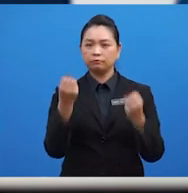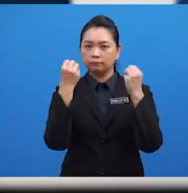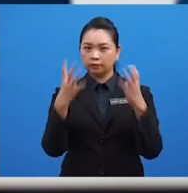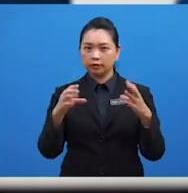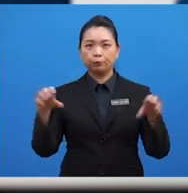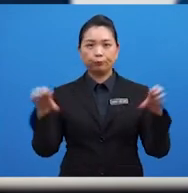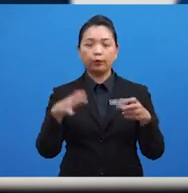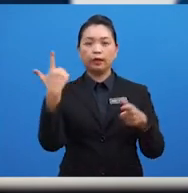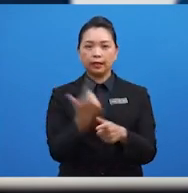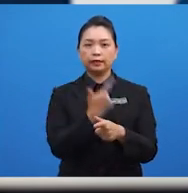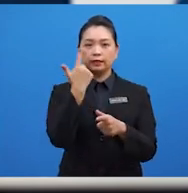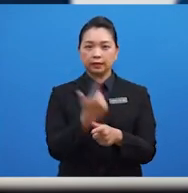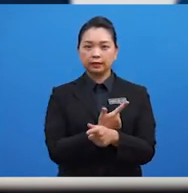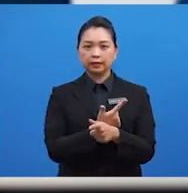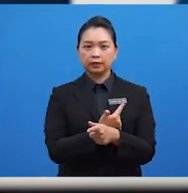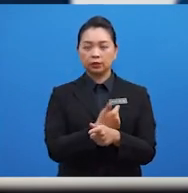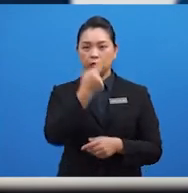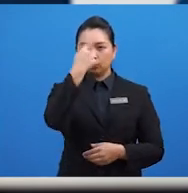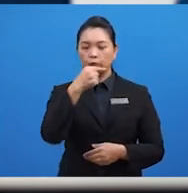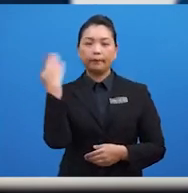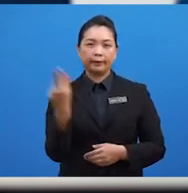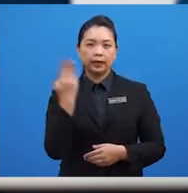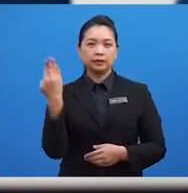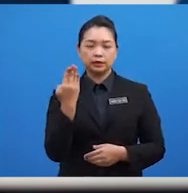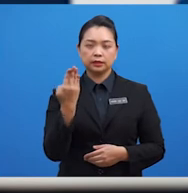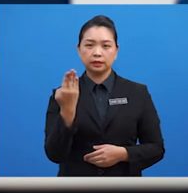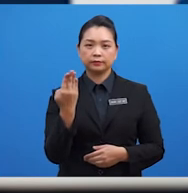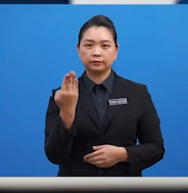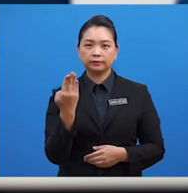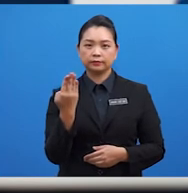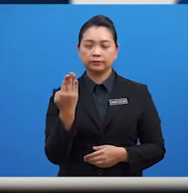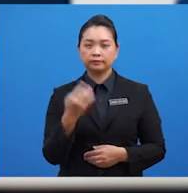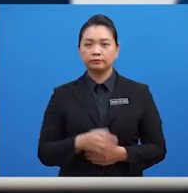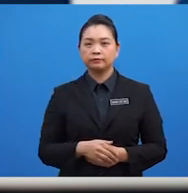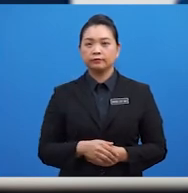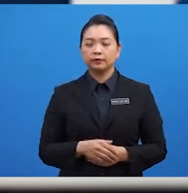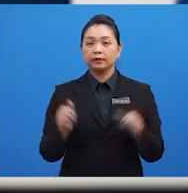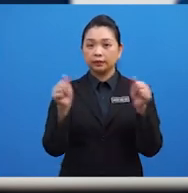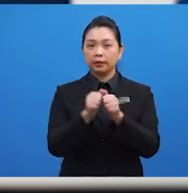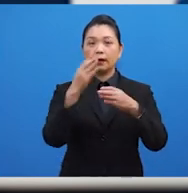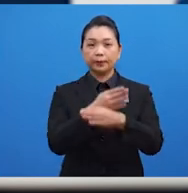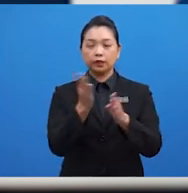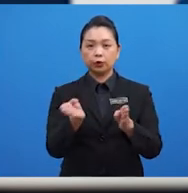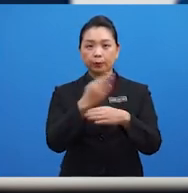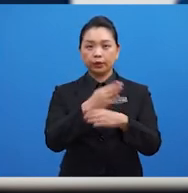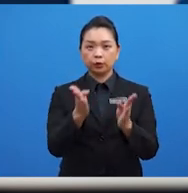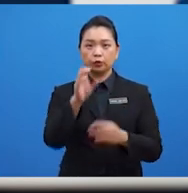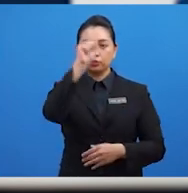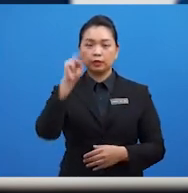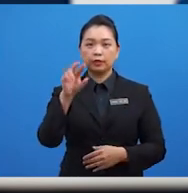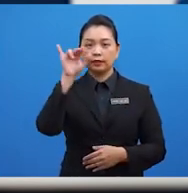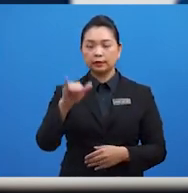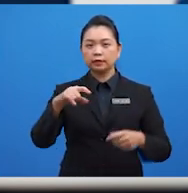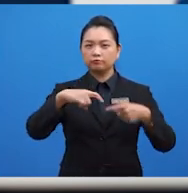banyak membuat latihan untuk membiasakan pelajar-pelajar dengan bentuk-bentuk soalan